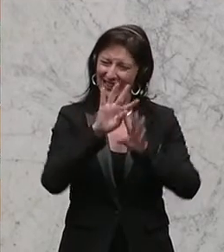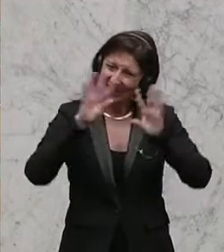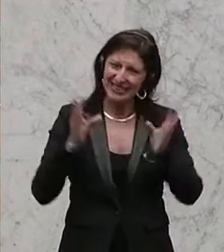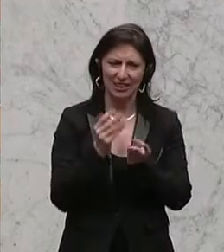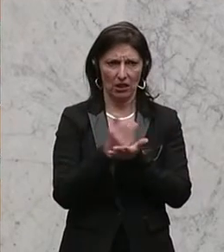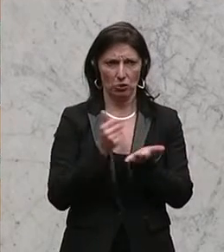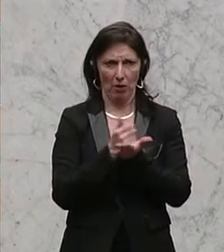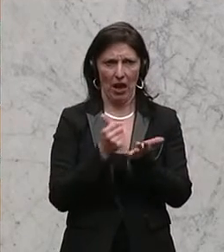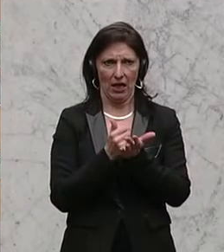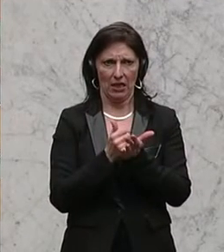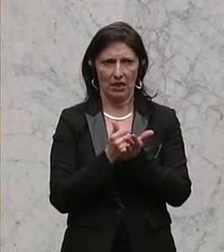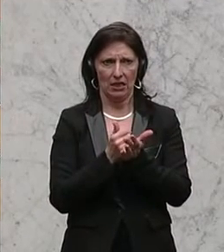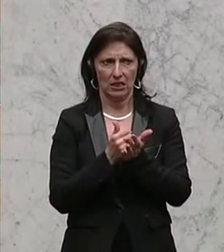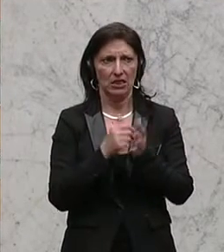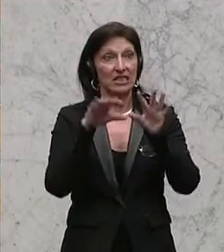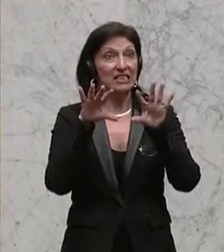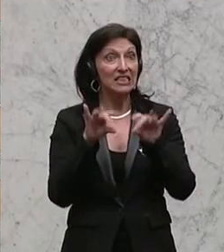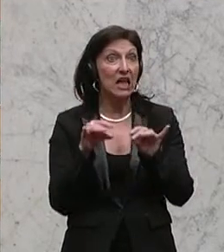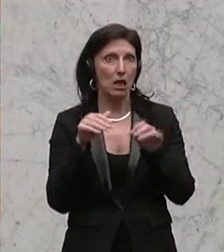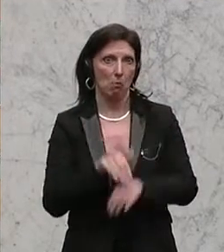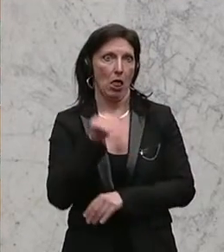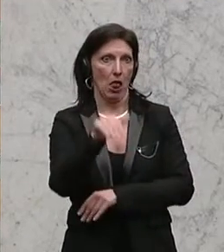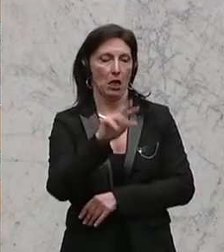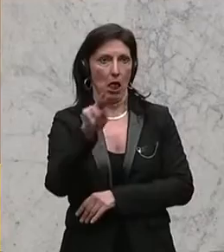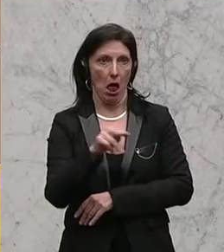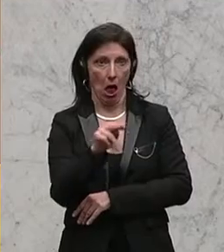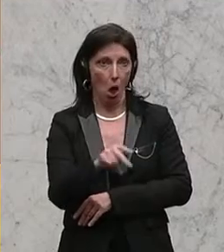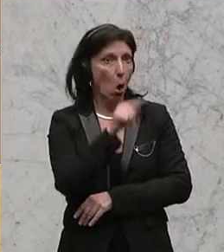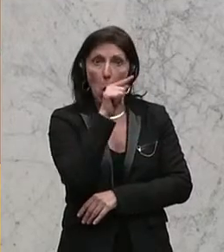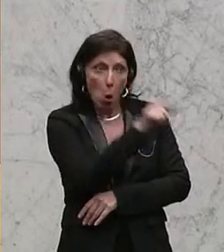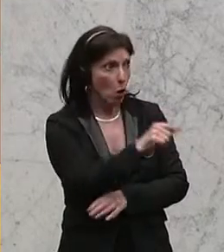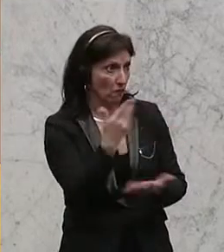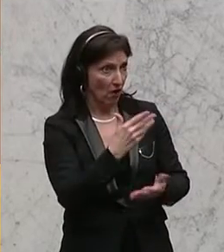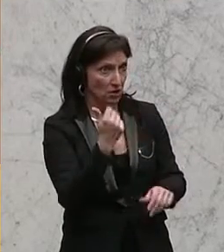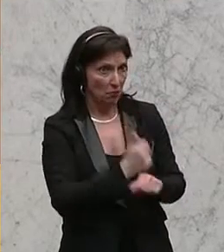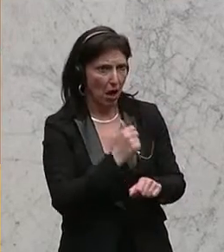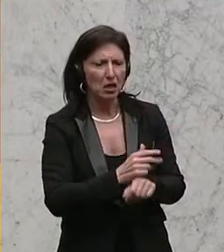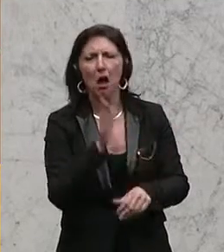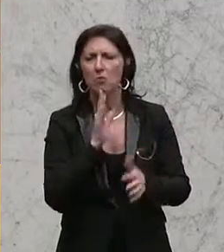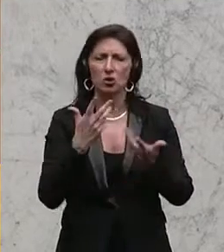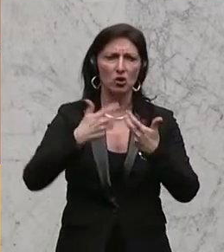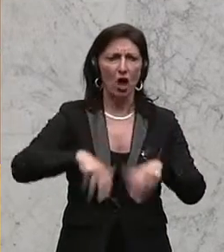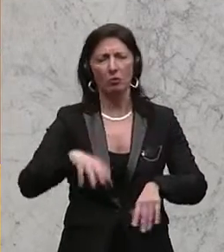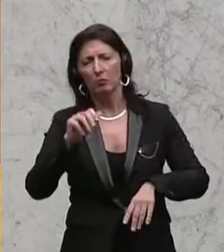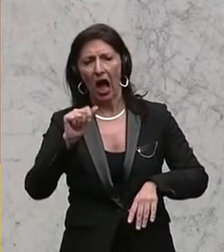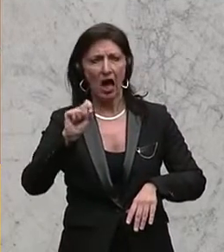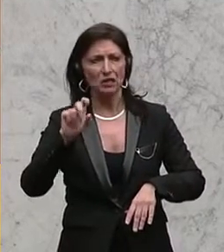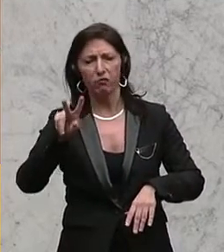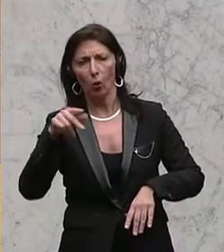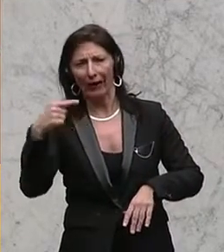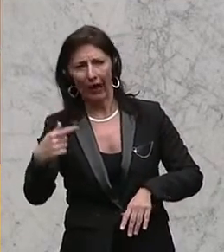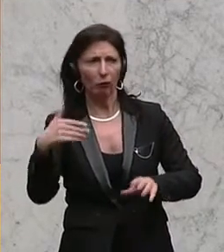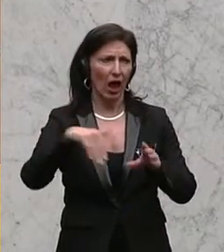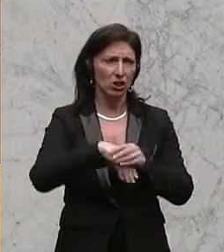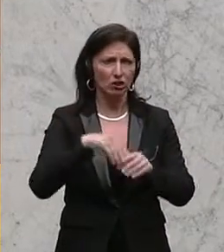von 10 Milliarden Euro. Und Sie stellen sich hierher und kommen mit einem Antrag Pensionsautomatik und wollen in der ASVG und Angestellten